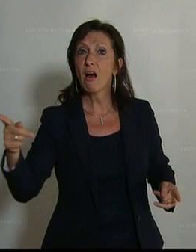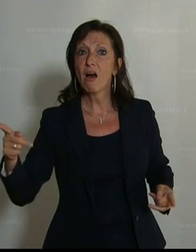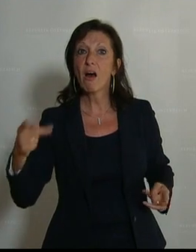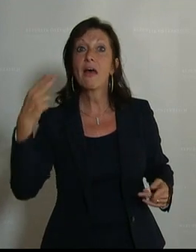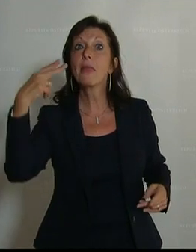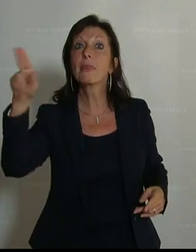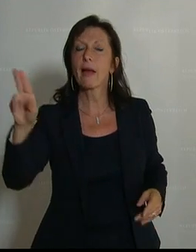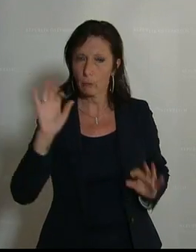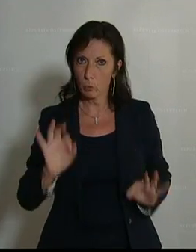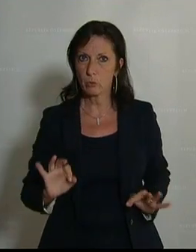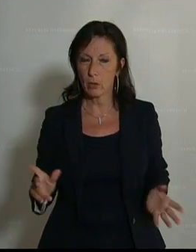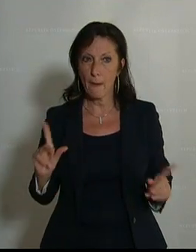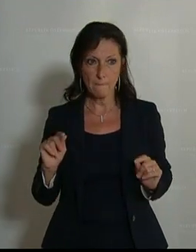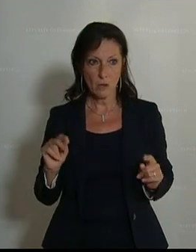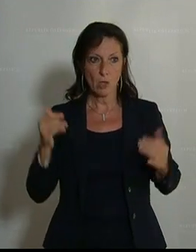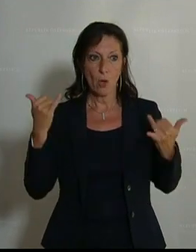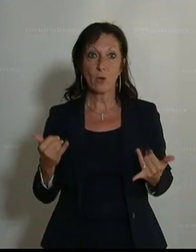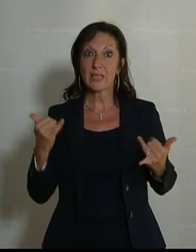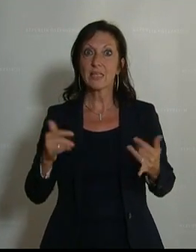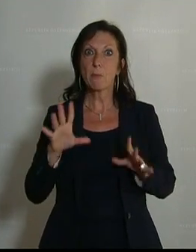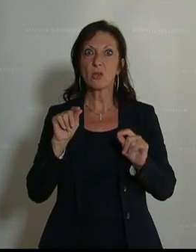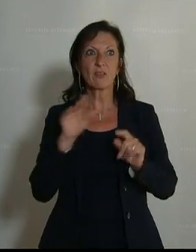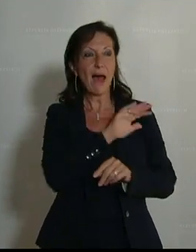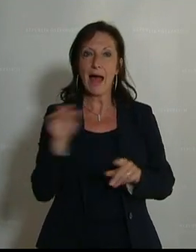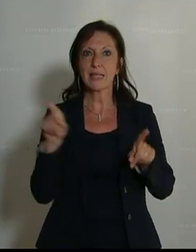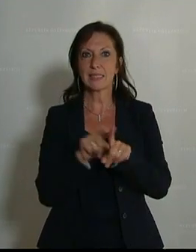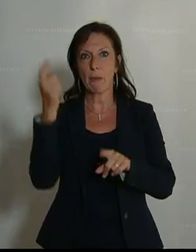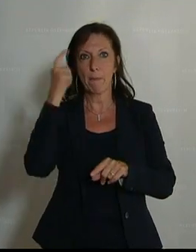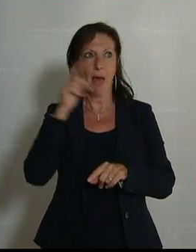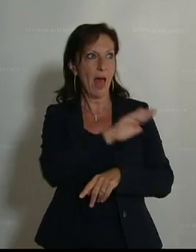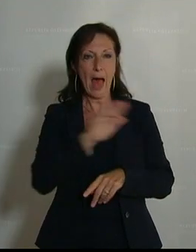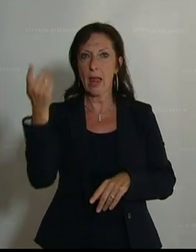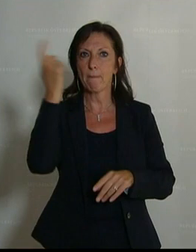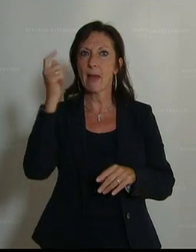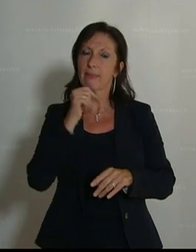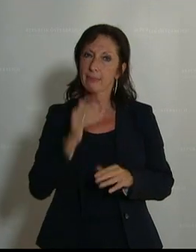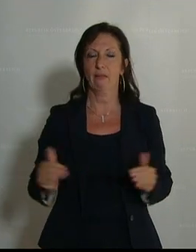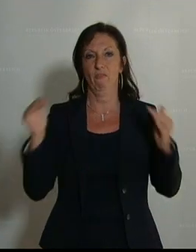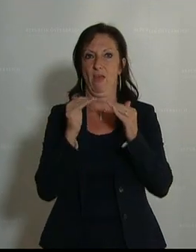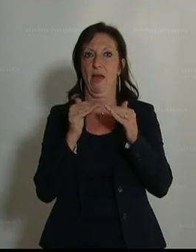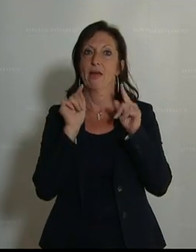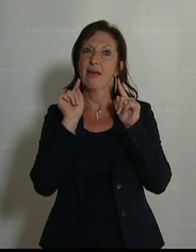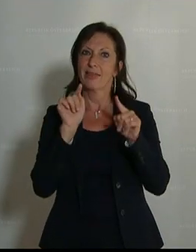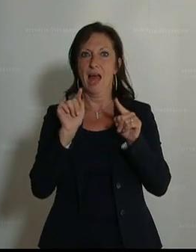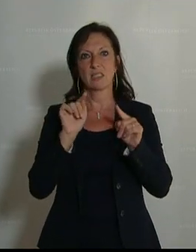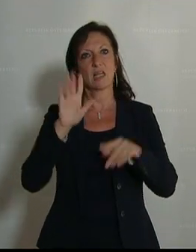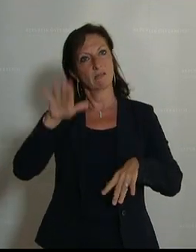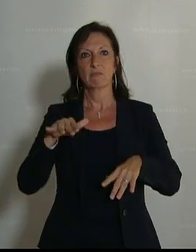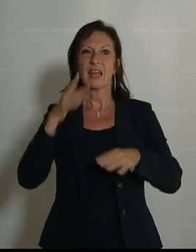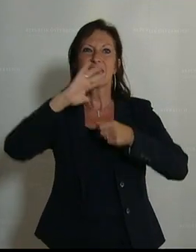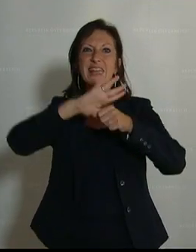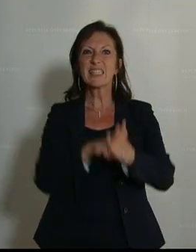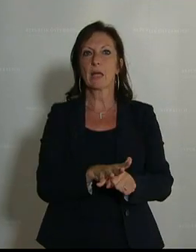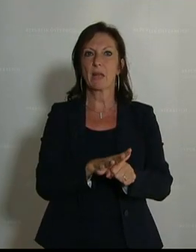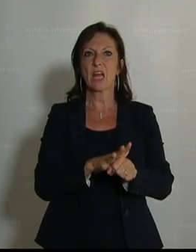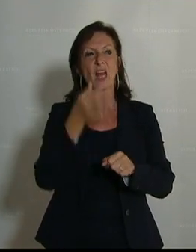Nein, und das ist gut so. dann haben wir hier, und das halte ich fest, einen Konsens darin, dass wir das nicht fair finden und dass wir gemeinsam gegen diese geschlechtsspezifische Diskriminierung etwas